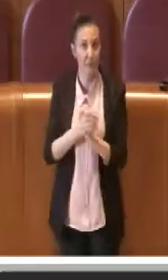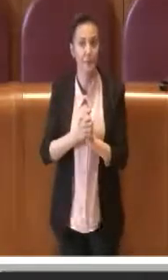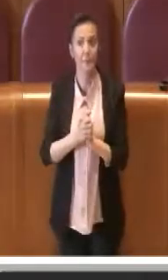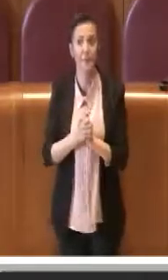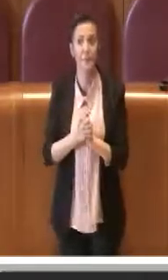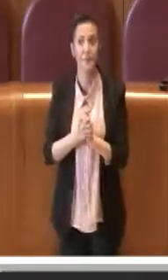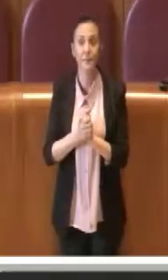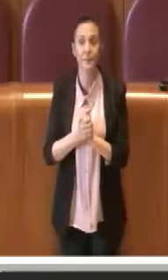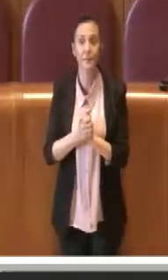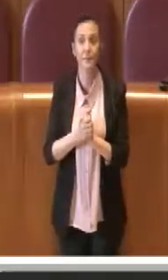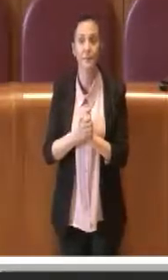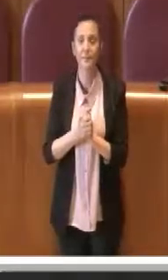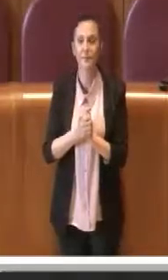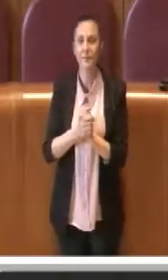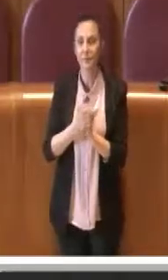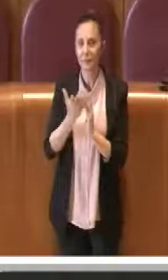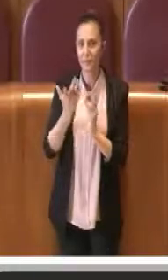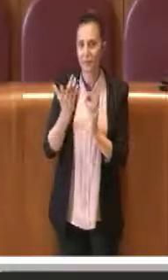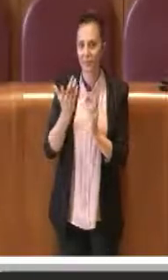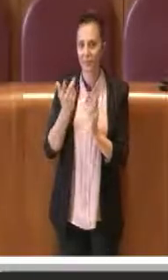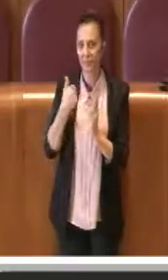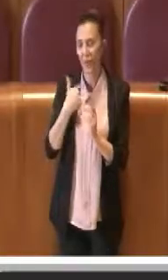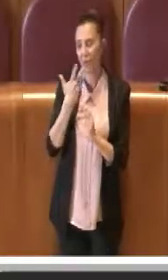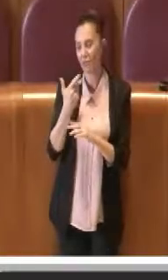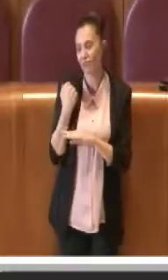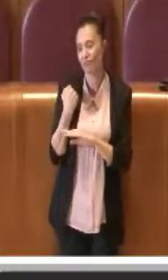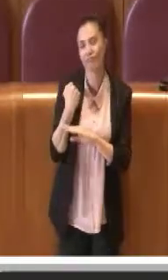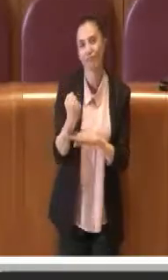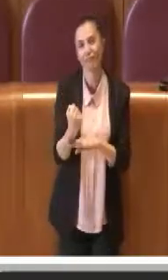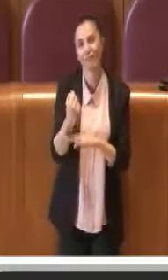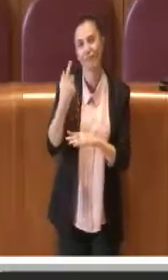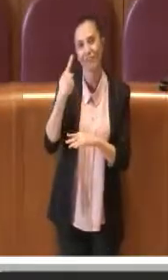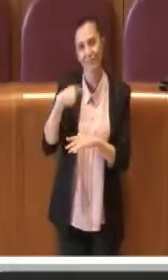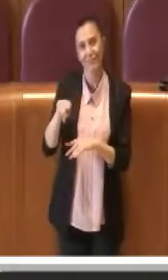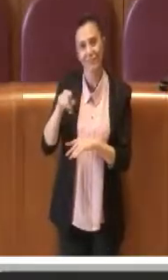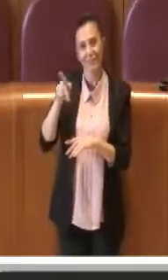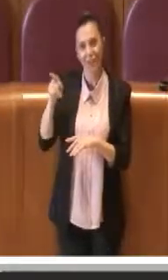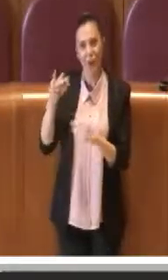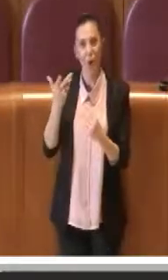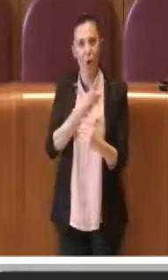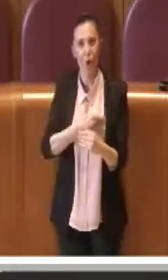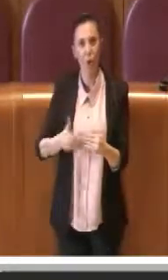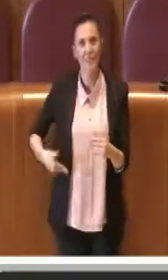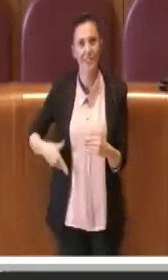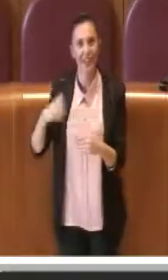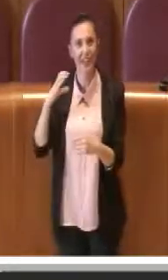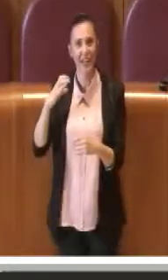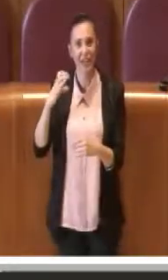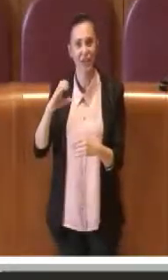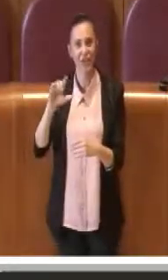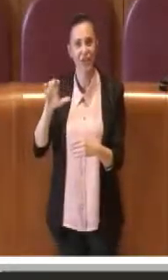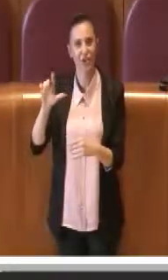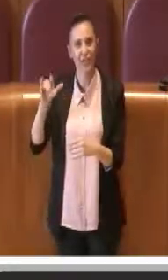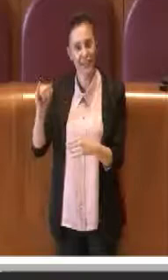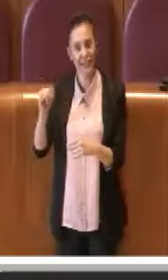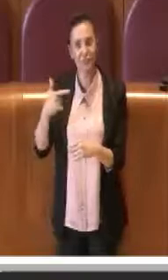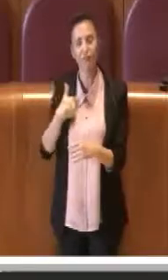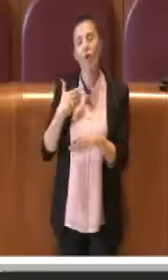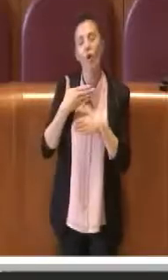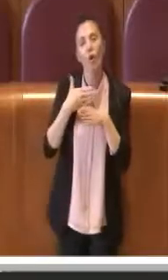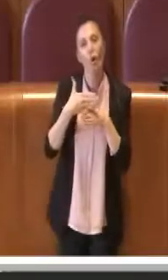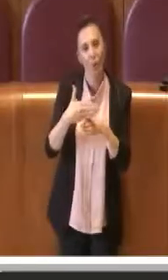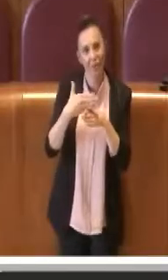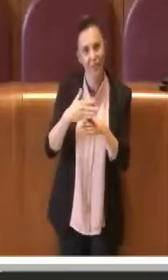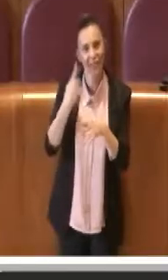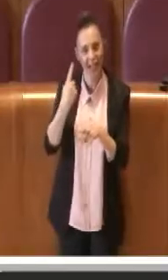è per dare la consigliera celli nel senso che condivido l'esigenza espressa